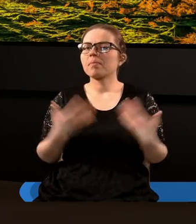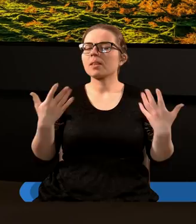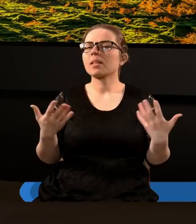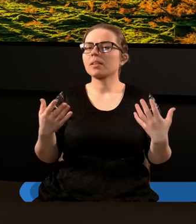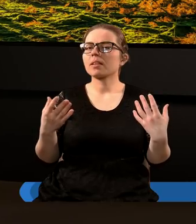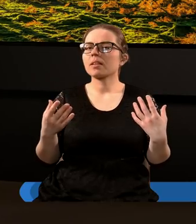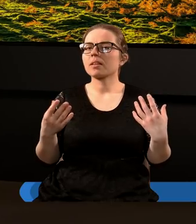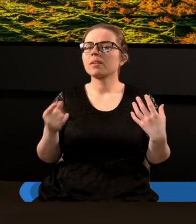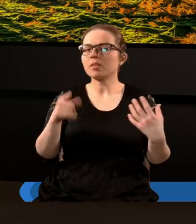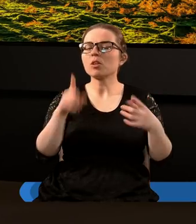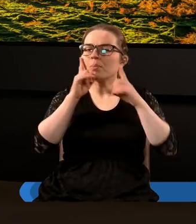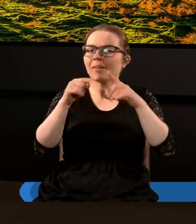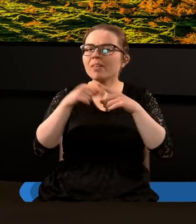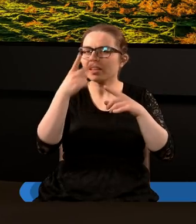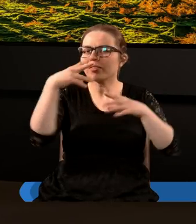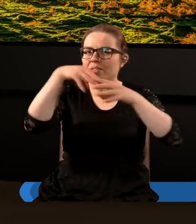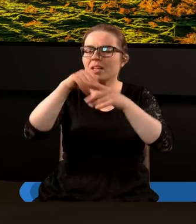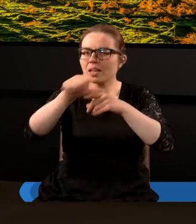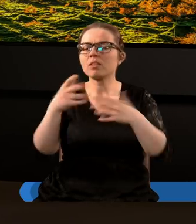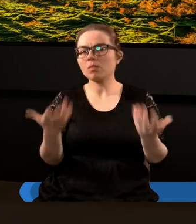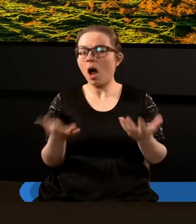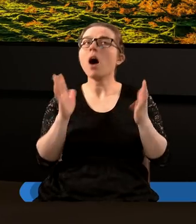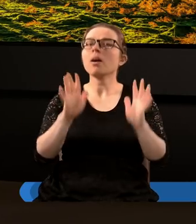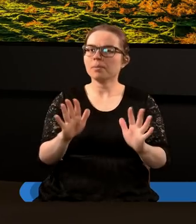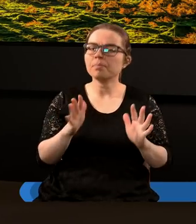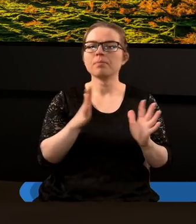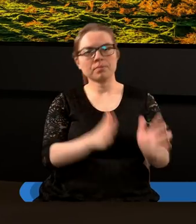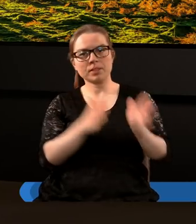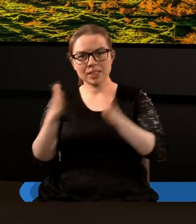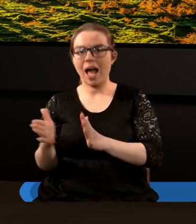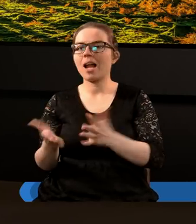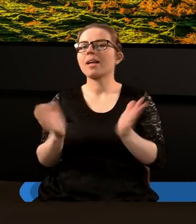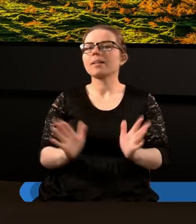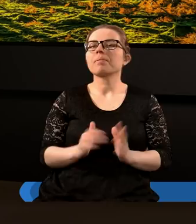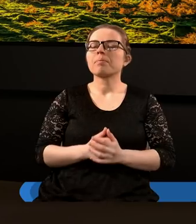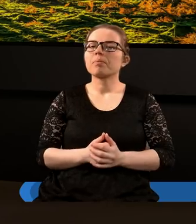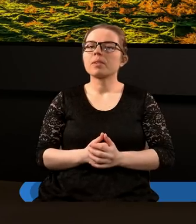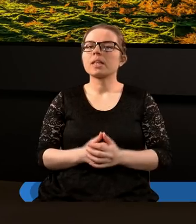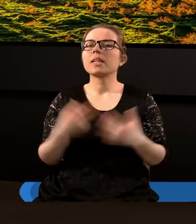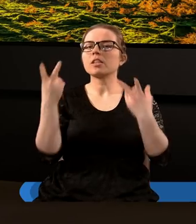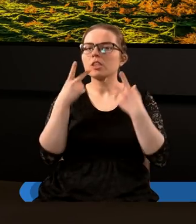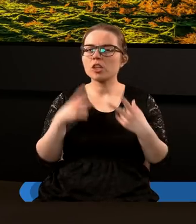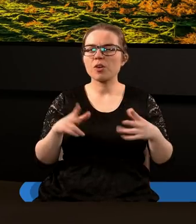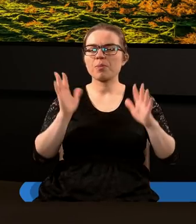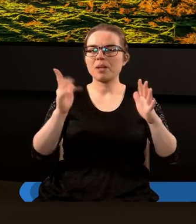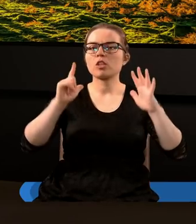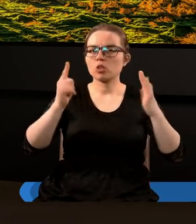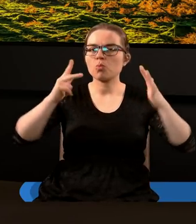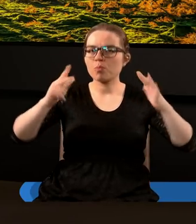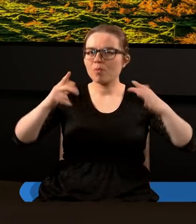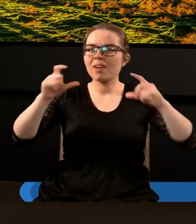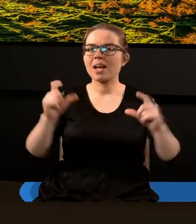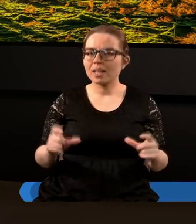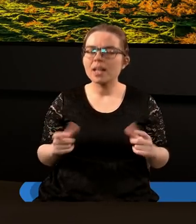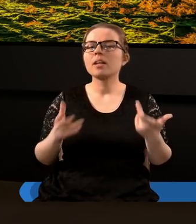Kościołem prawdziwym. Dobrze, to w takim przypadku pójdziemy dalej i będziemy czytać siódmy i ósmy